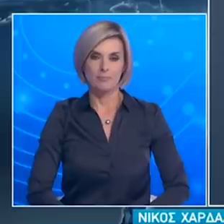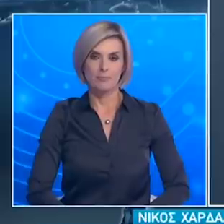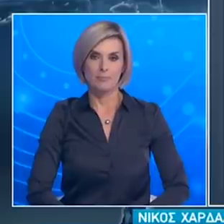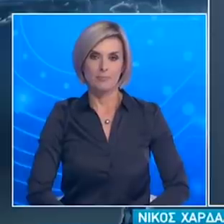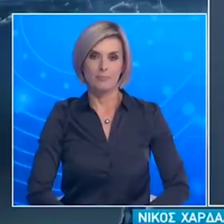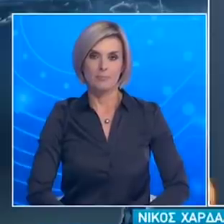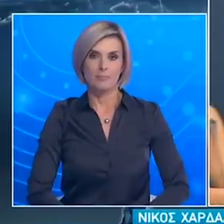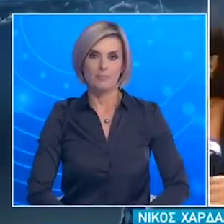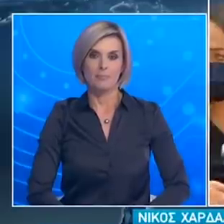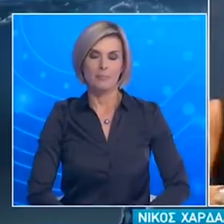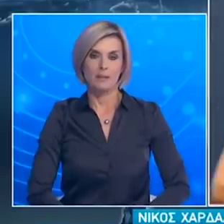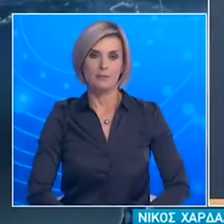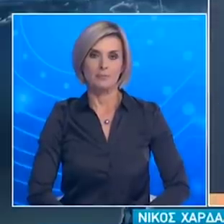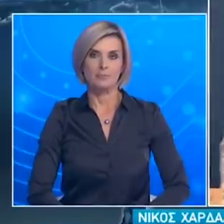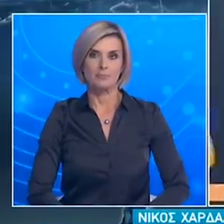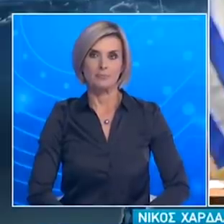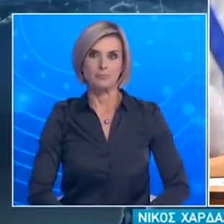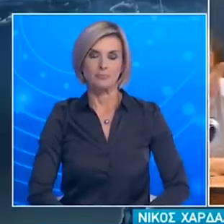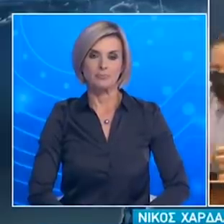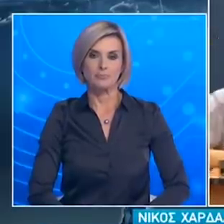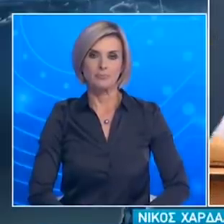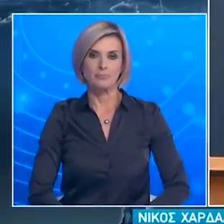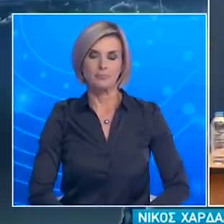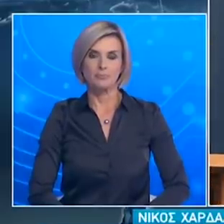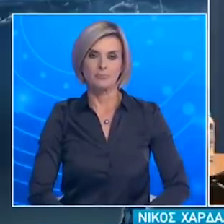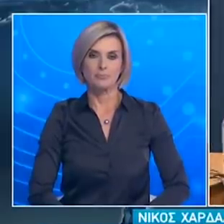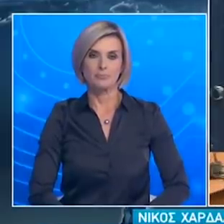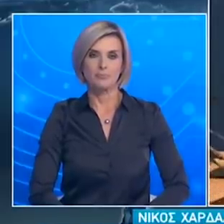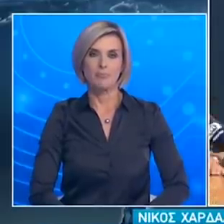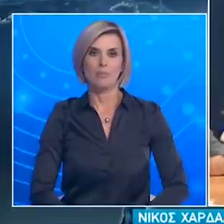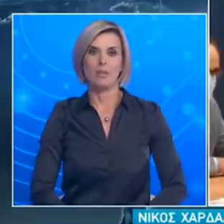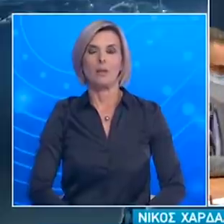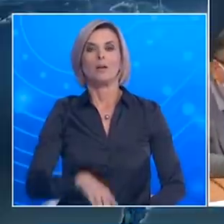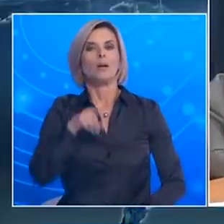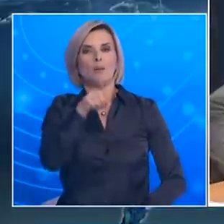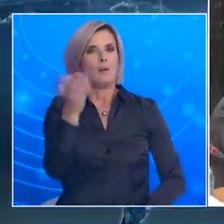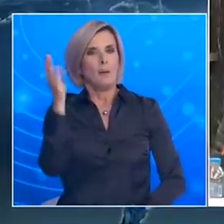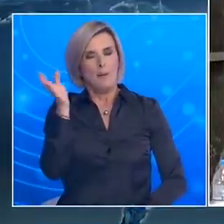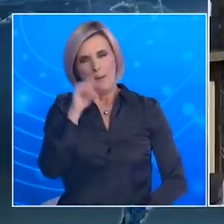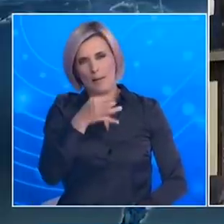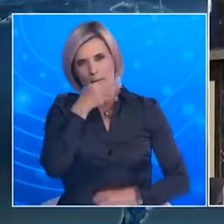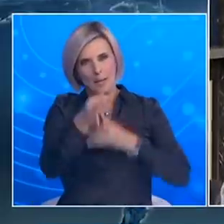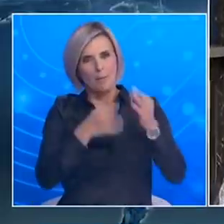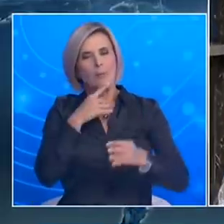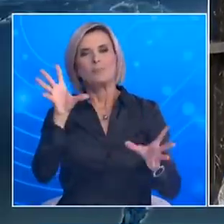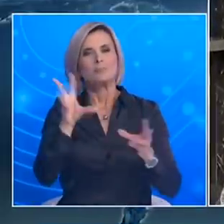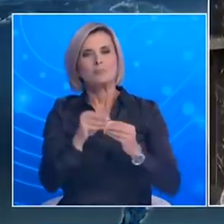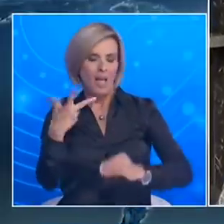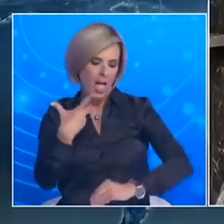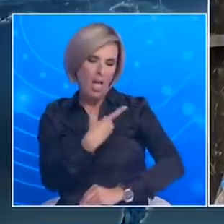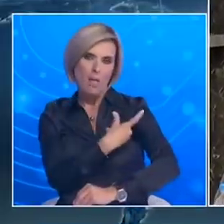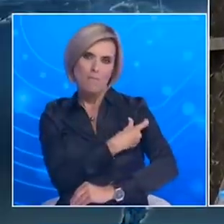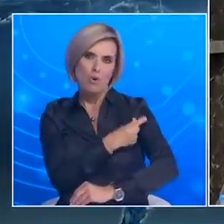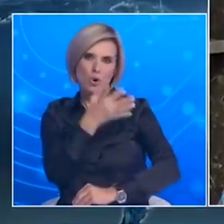Σε ό,τι αφορά Την έναρξη Της αντιγρυπικής περίοδου Δεν υπάρχει